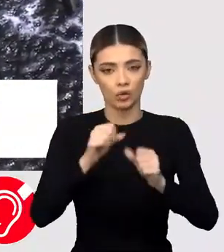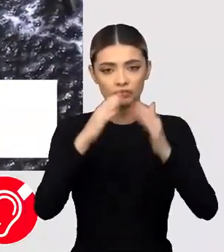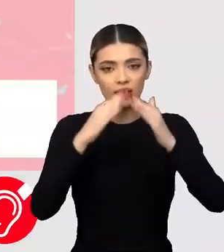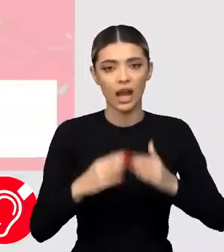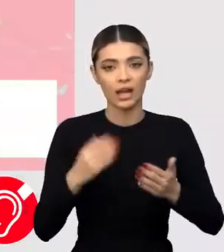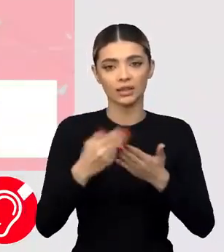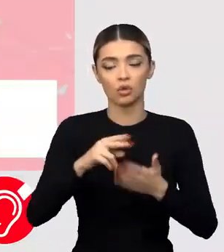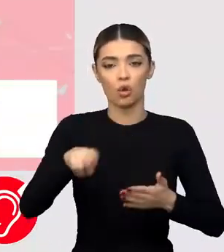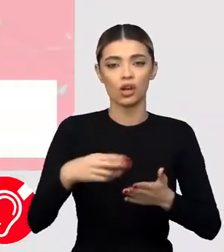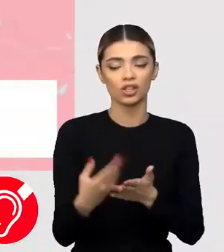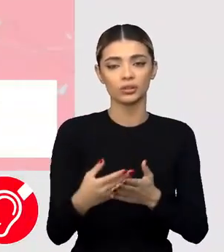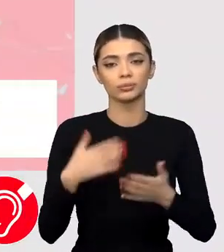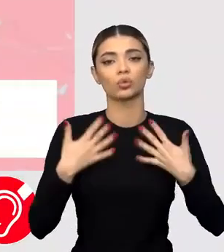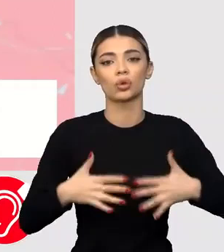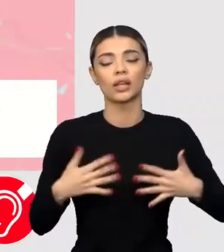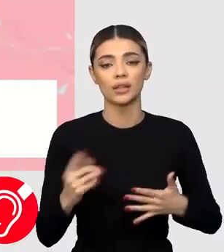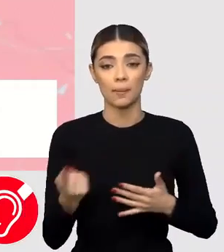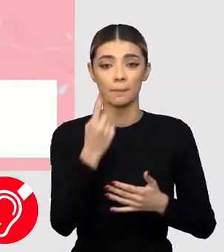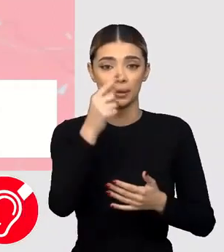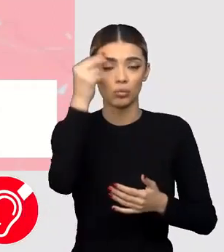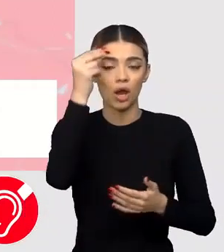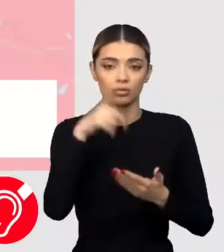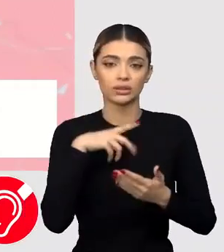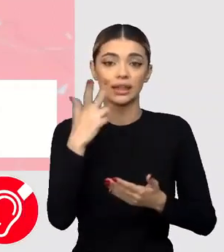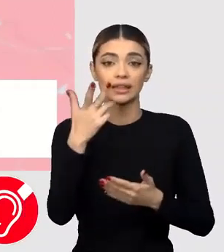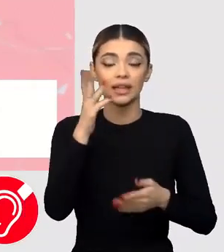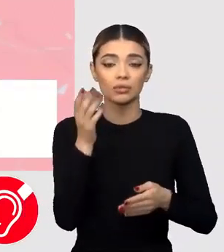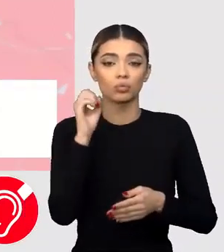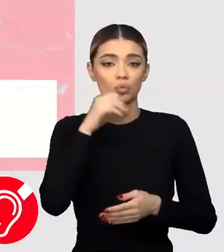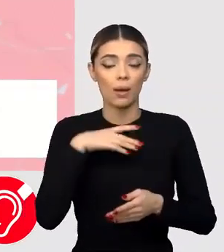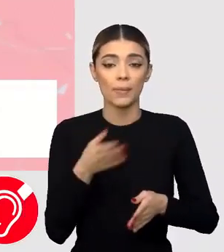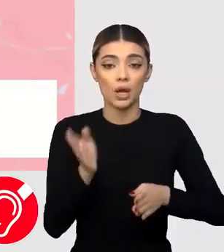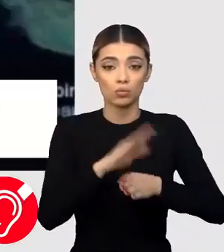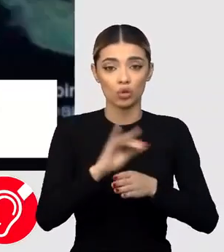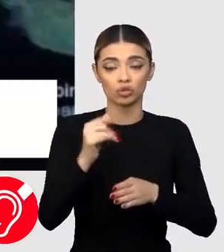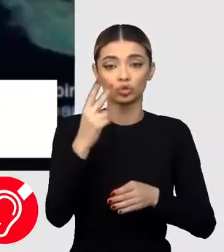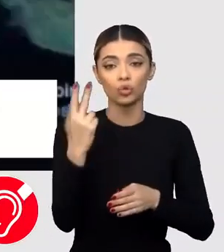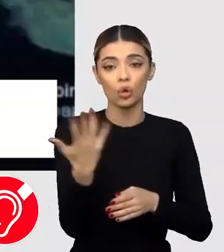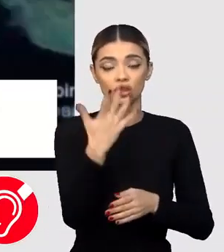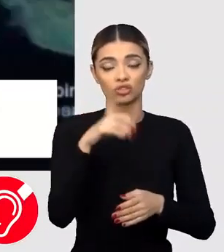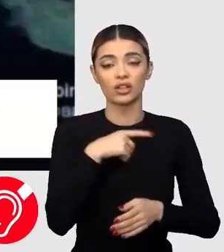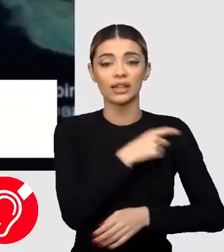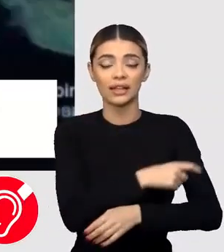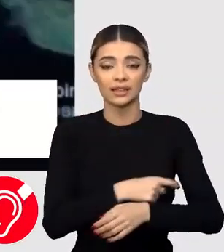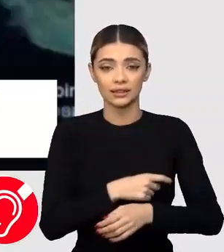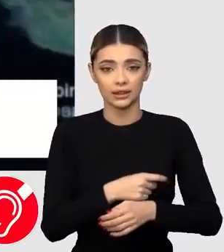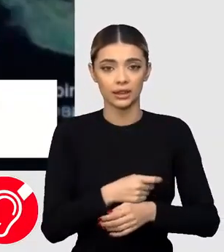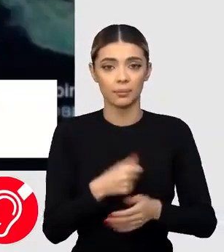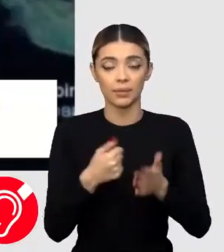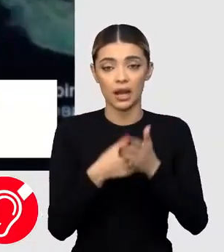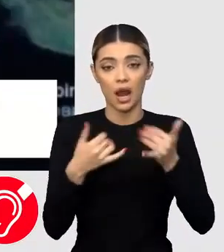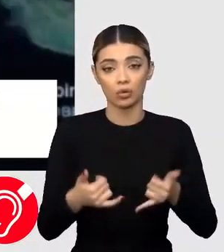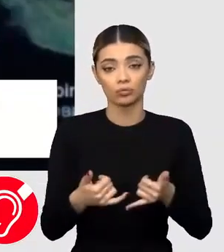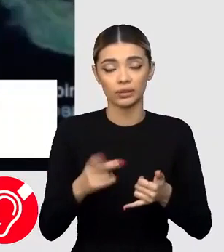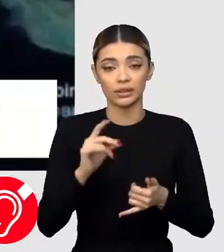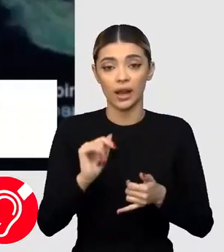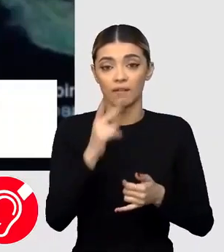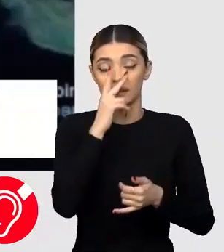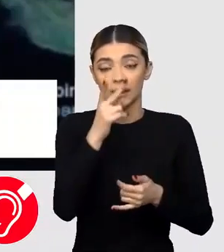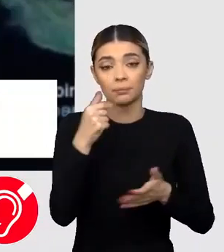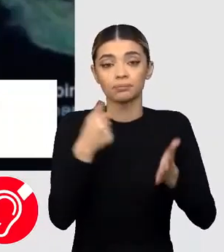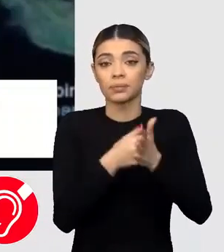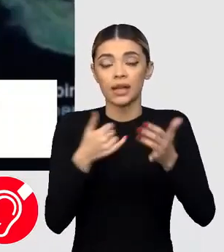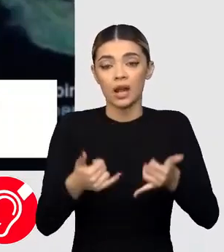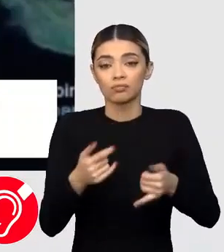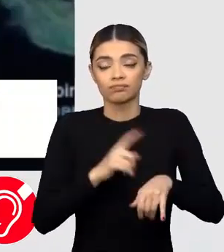ucrainene și primul bilanț este de 3 morți și 25 de răniți. În